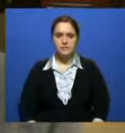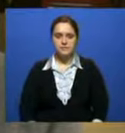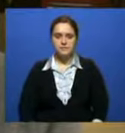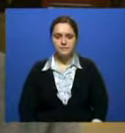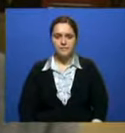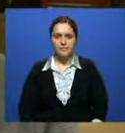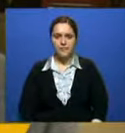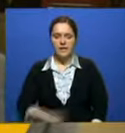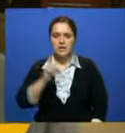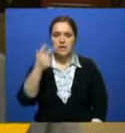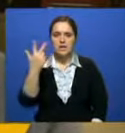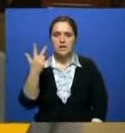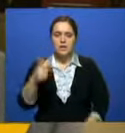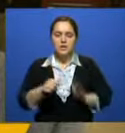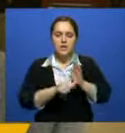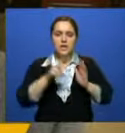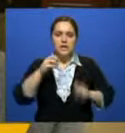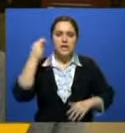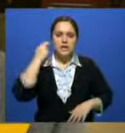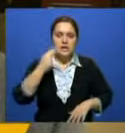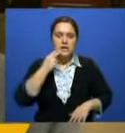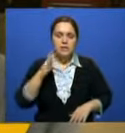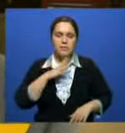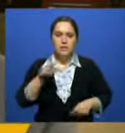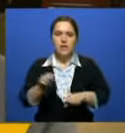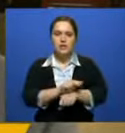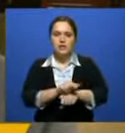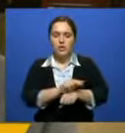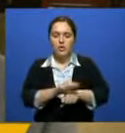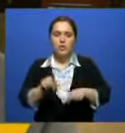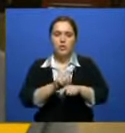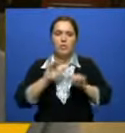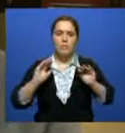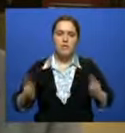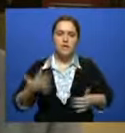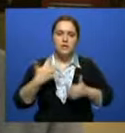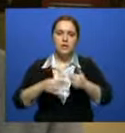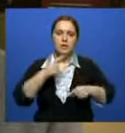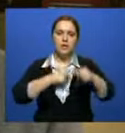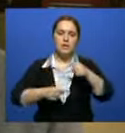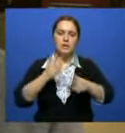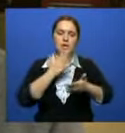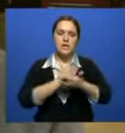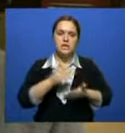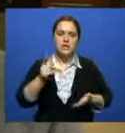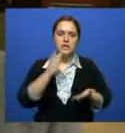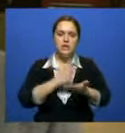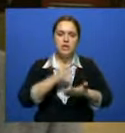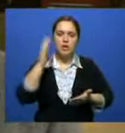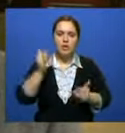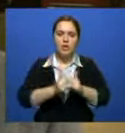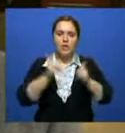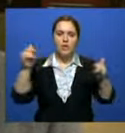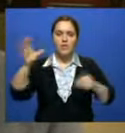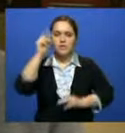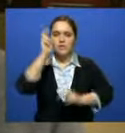За 36 лет, в течение которого Китай проводил реформы, доля малого и среднего бизнеса достигла 2-3 части всех предприятий страны.